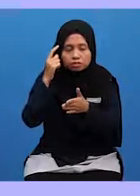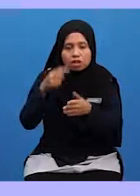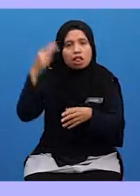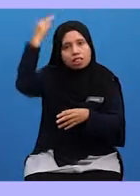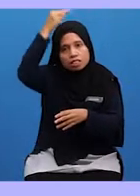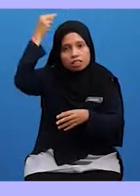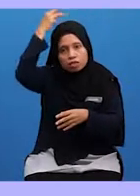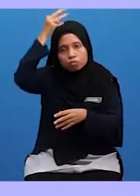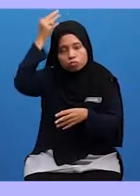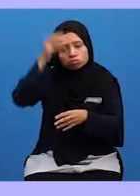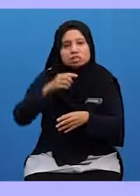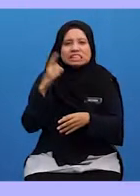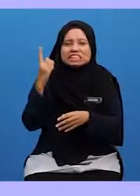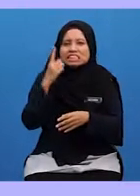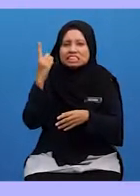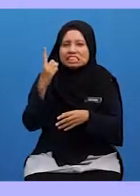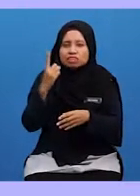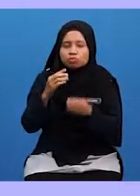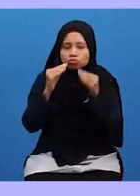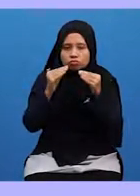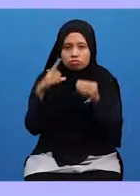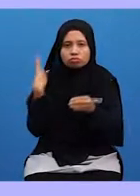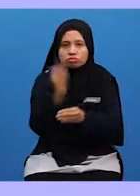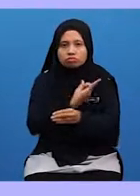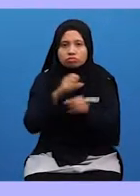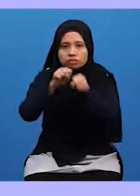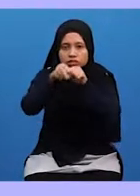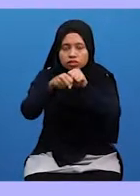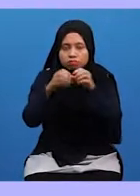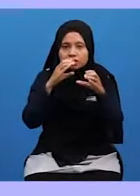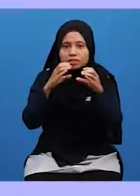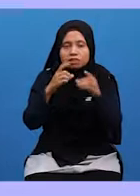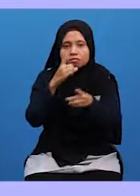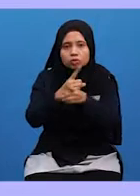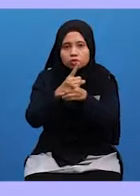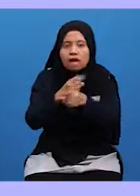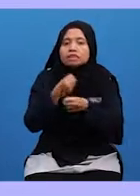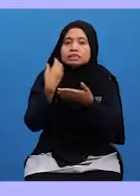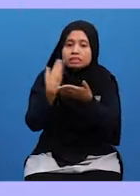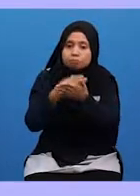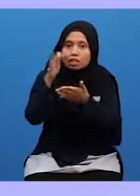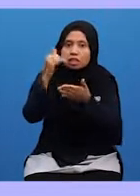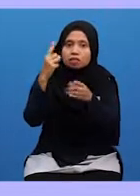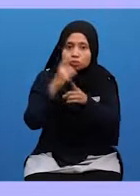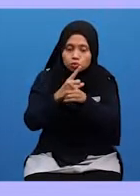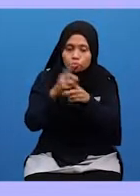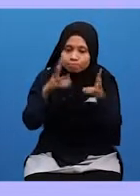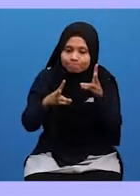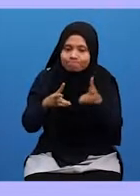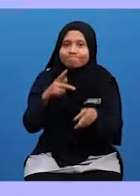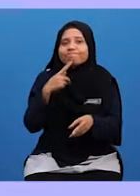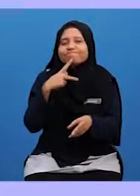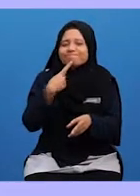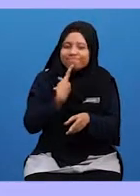SAW Sentiasa Ajar kita Supaya bercakap benar Menyampaikan yang betul itu Walaupun pahit